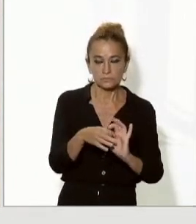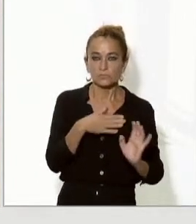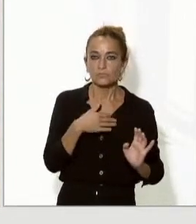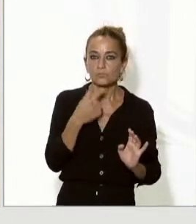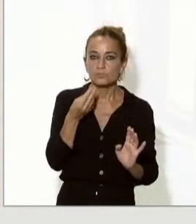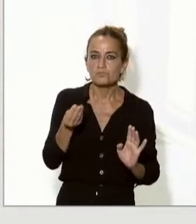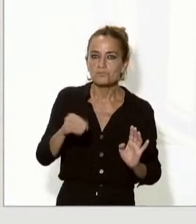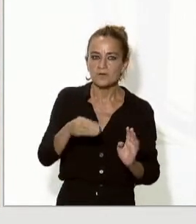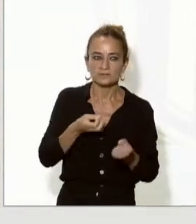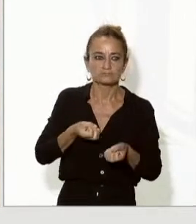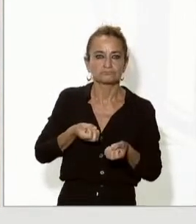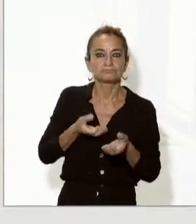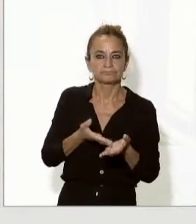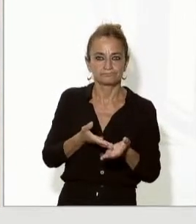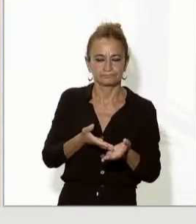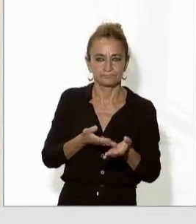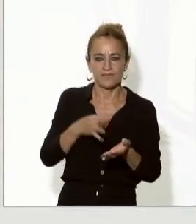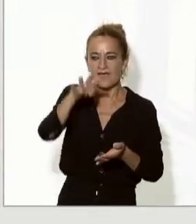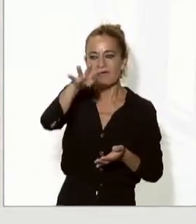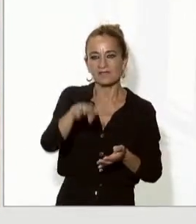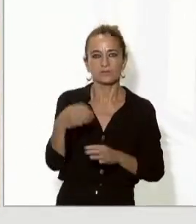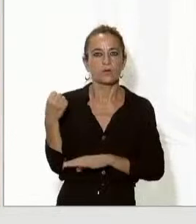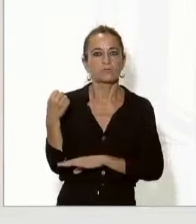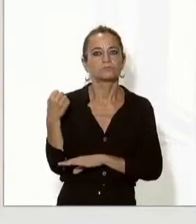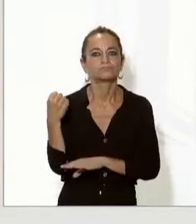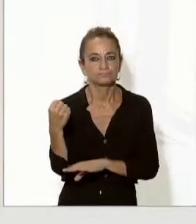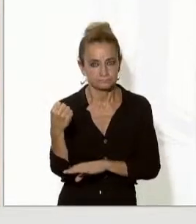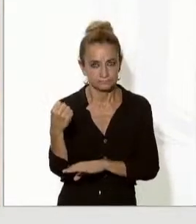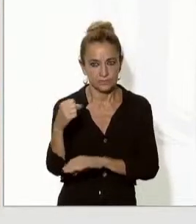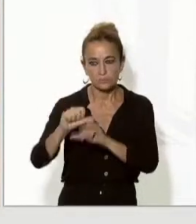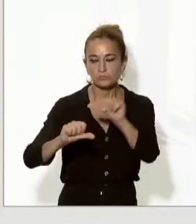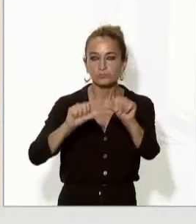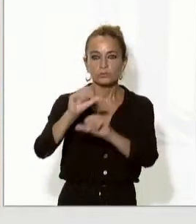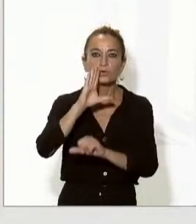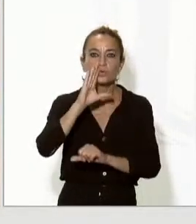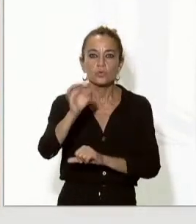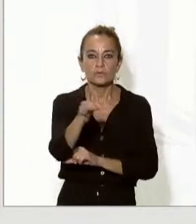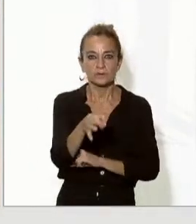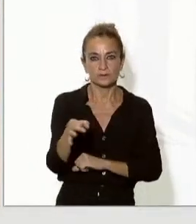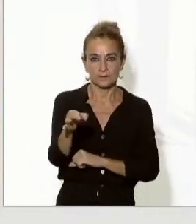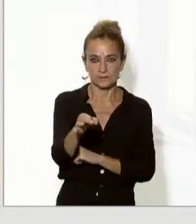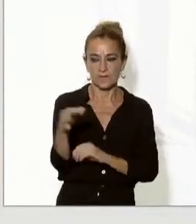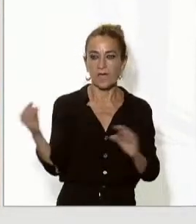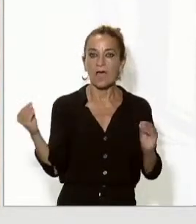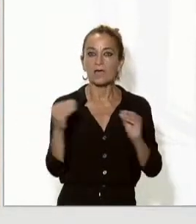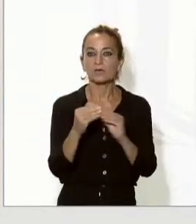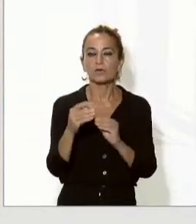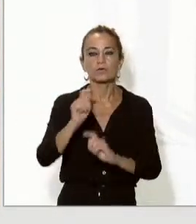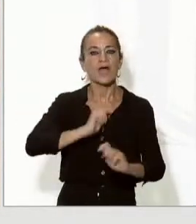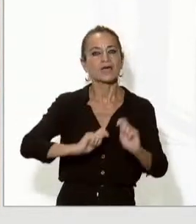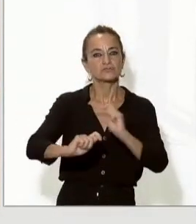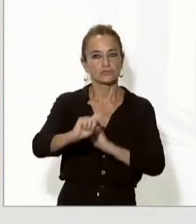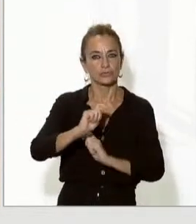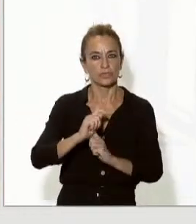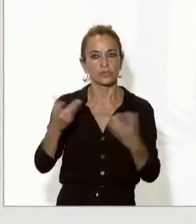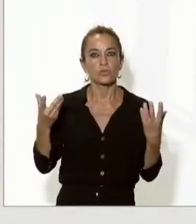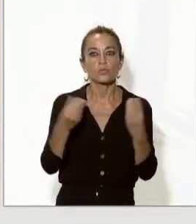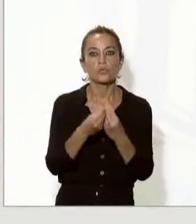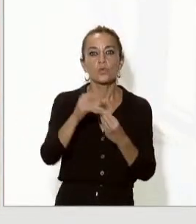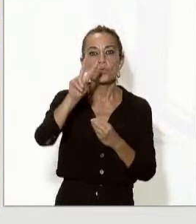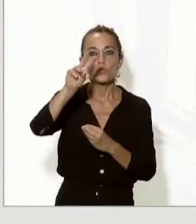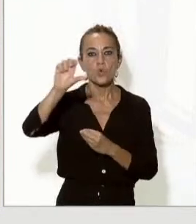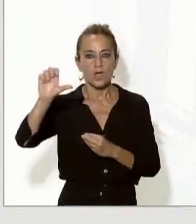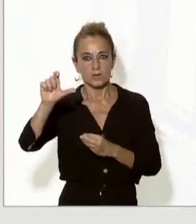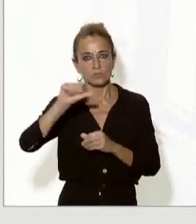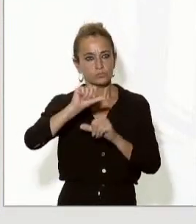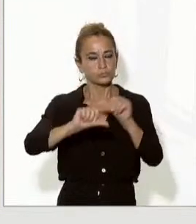suport de Catalunya al procés que està seguint el govern d'Andorra per l'acord d'associació amb la Unió Europea. Un procés